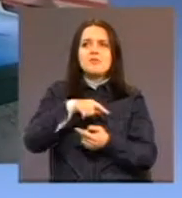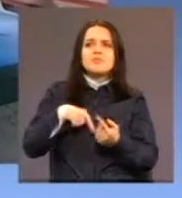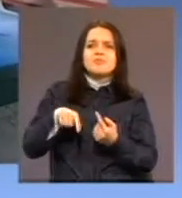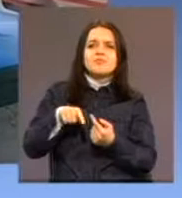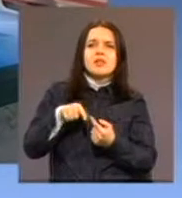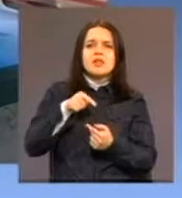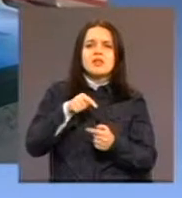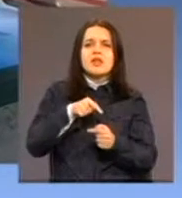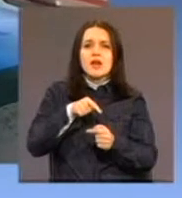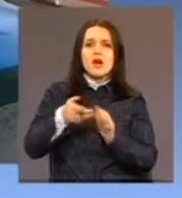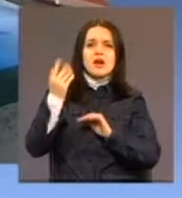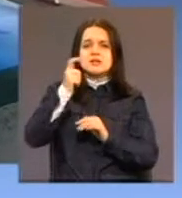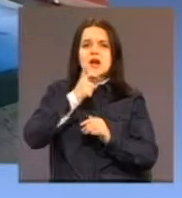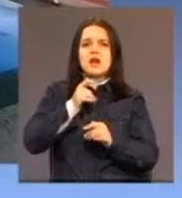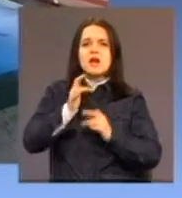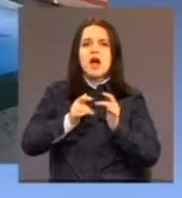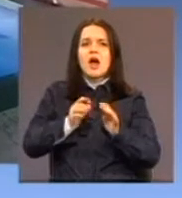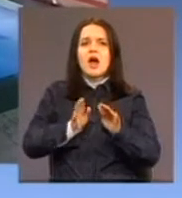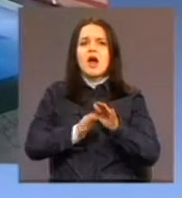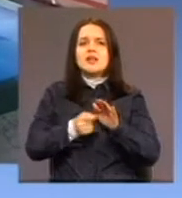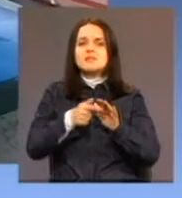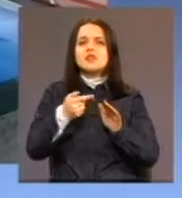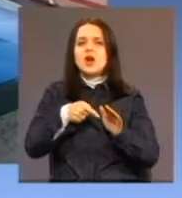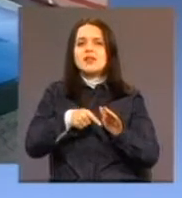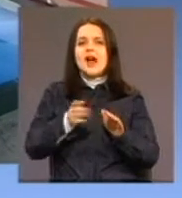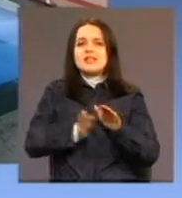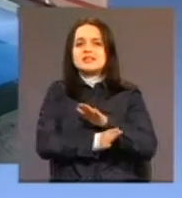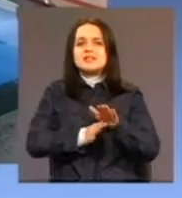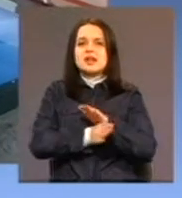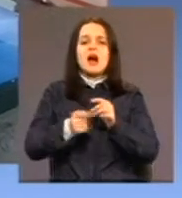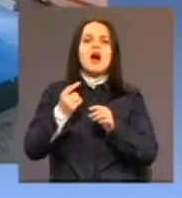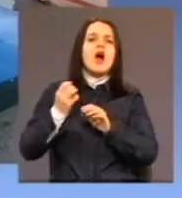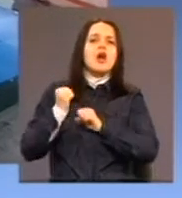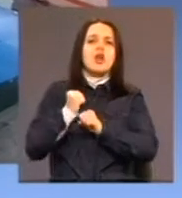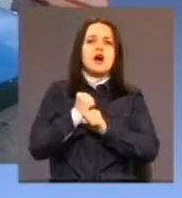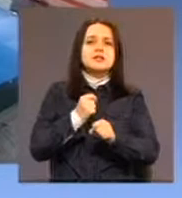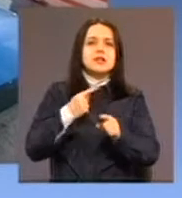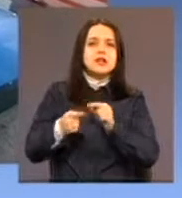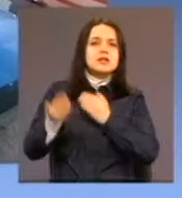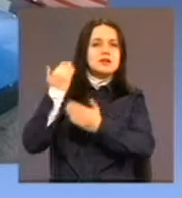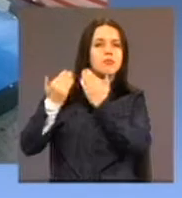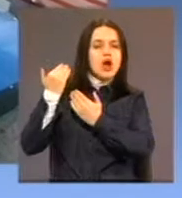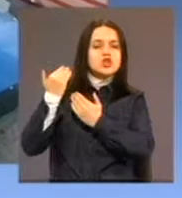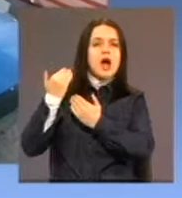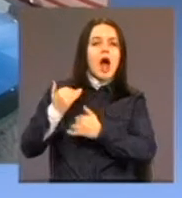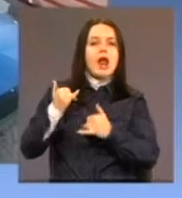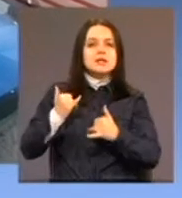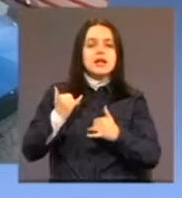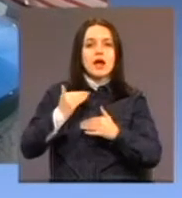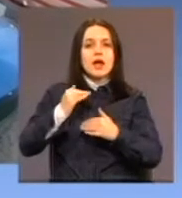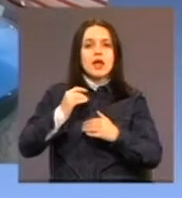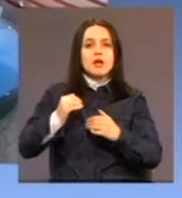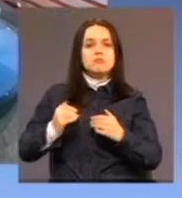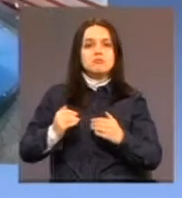stigmatizacije se nekako sve više i više hranio. Međutim, ono što treba reći da je proces generalno